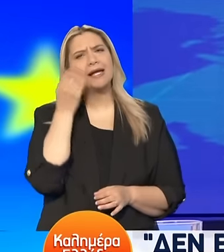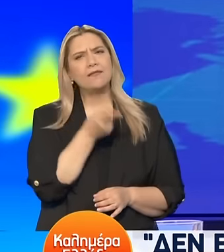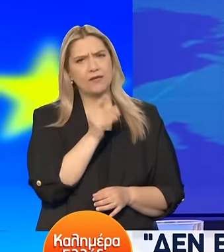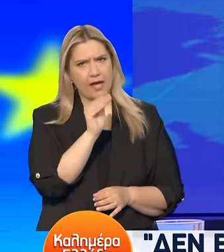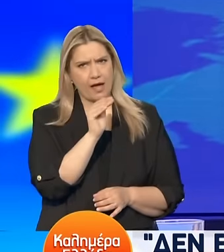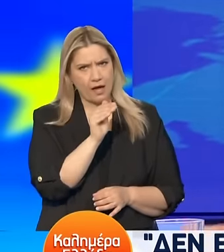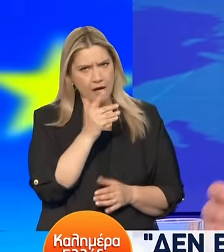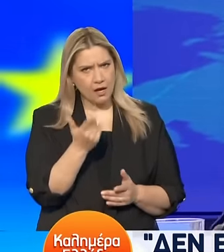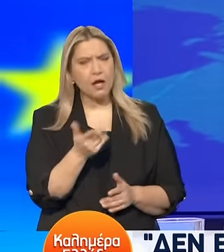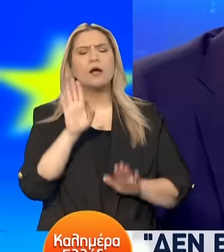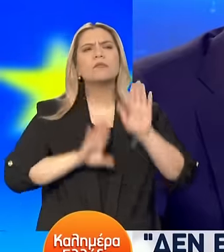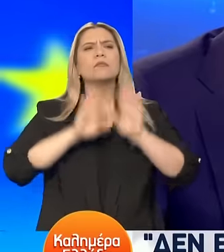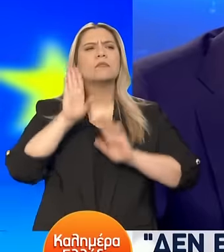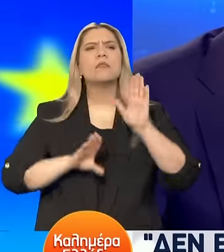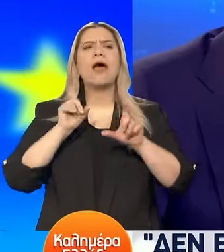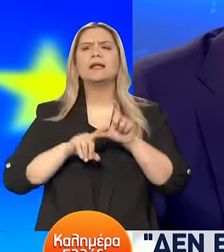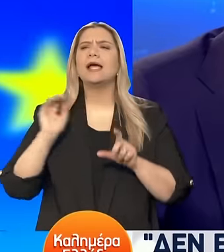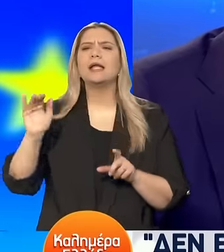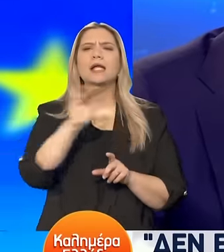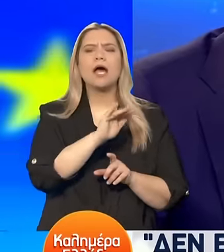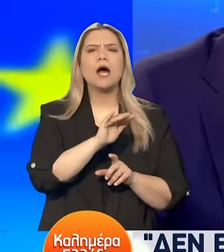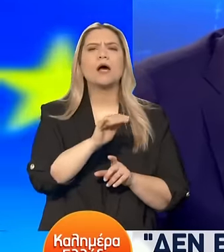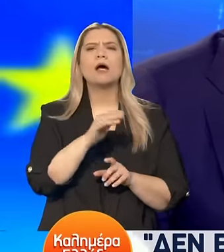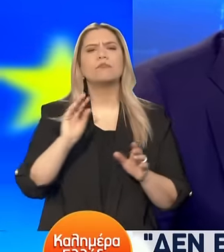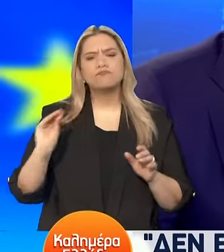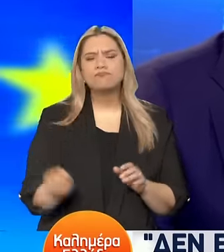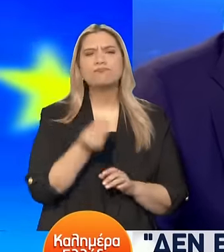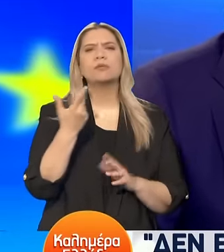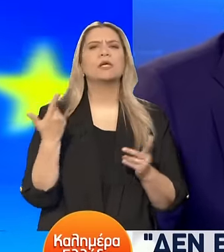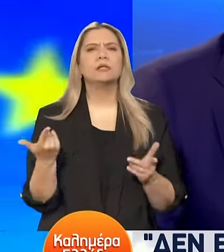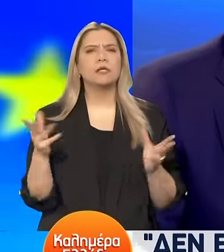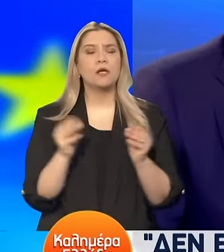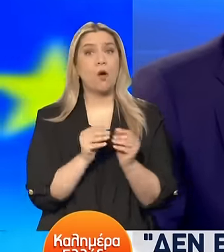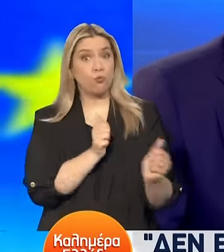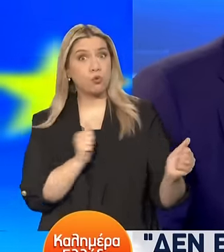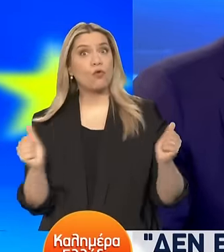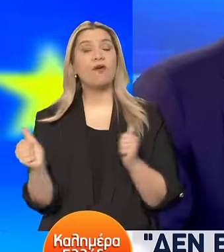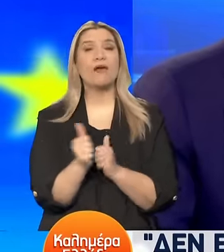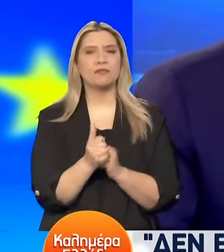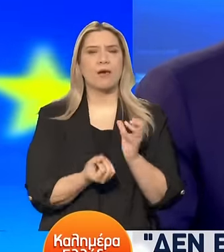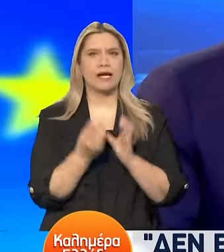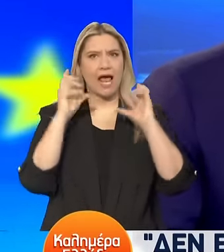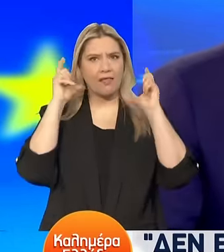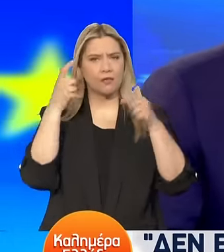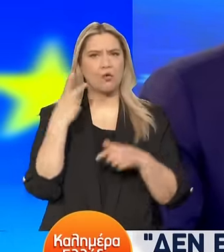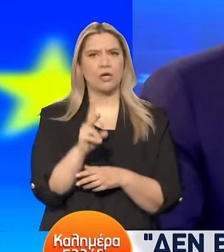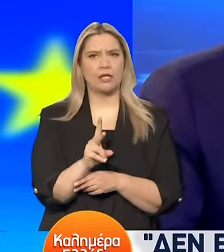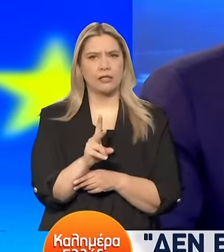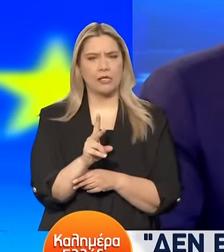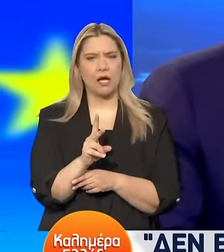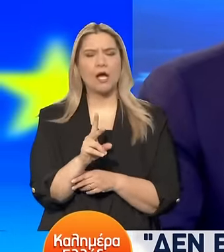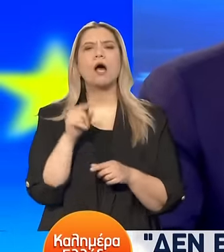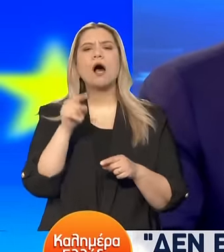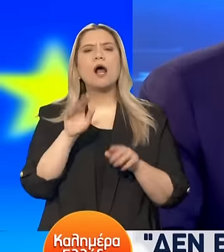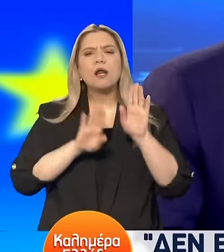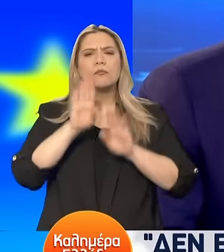Φαίνεται ότι έχετε σταθερά ένα μεγάλο προβάδισμα. Στα ποιοτικά χαρακτηριστικά όμως αυτών των δημοσκοπίσεων